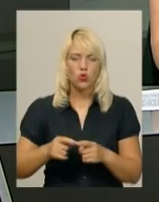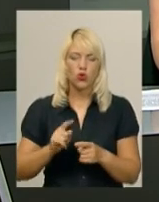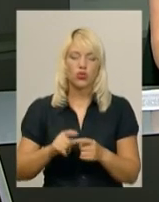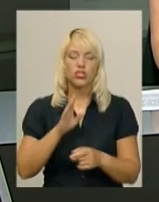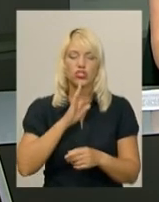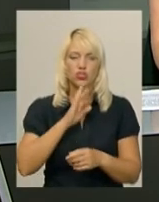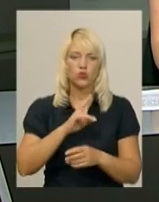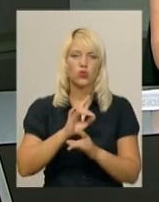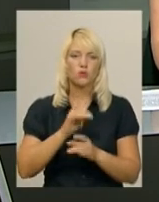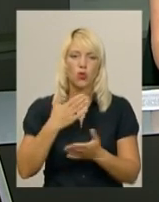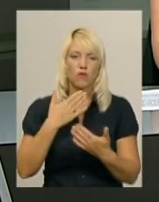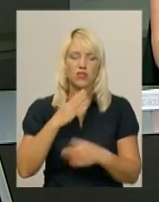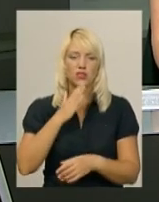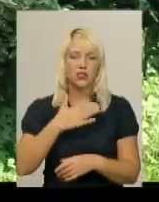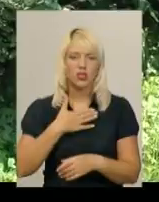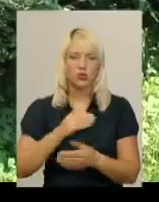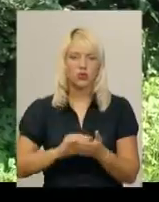спілкувалася Світлана Поробок.